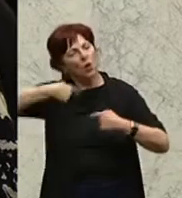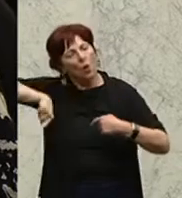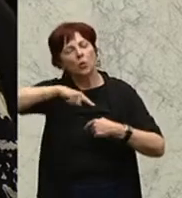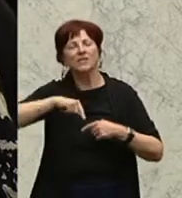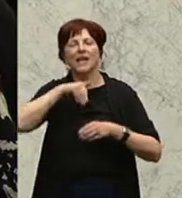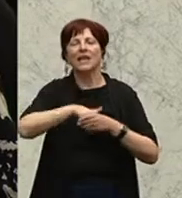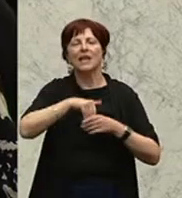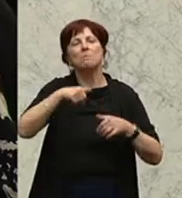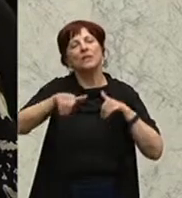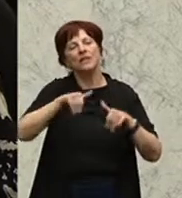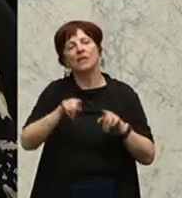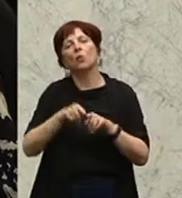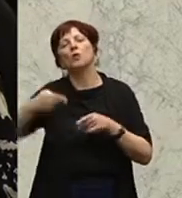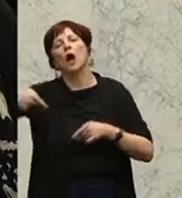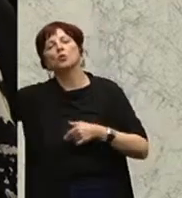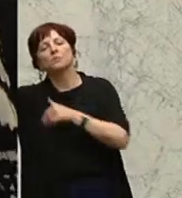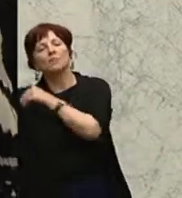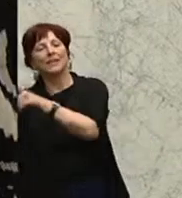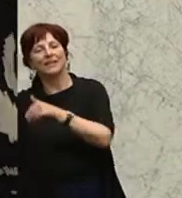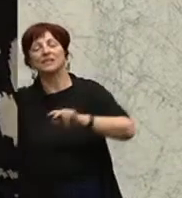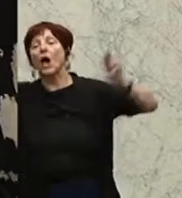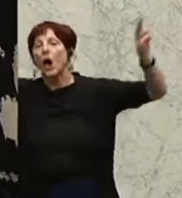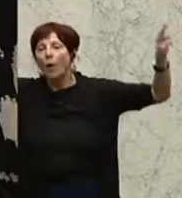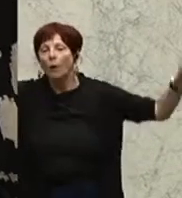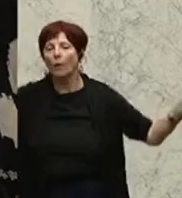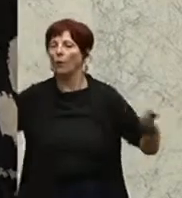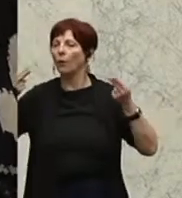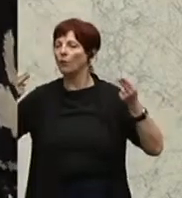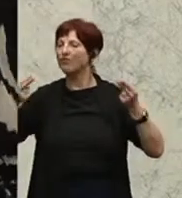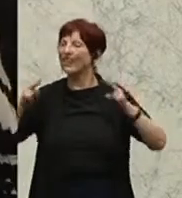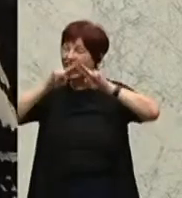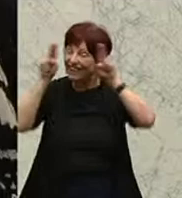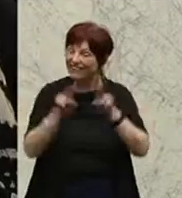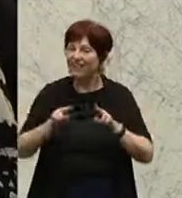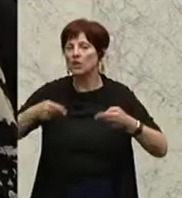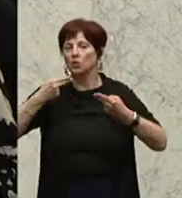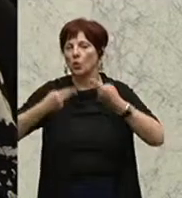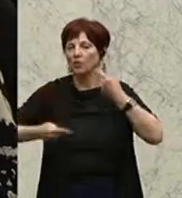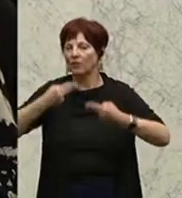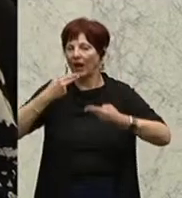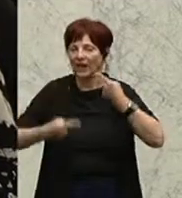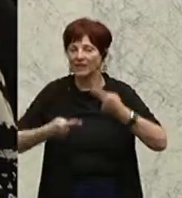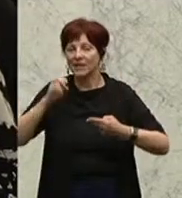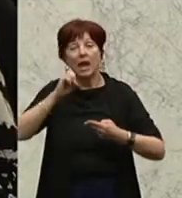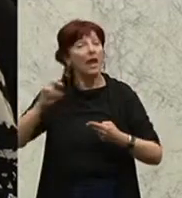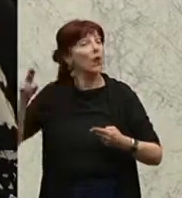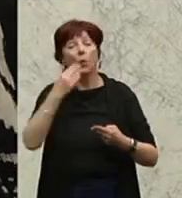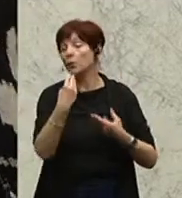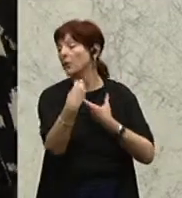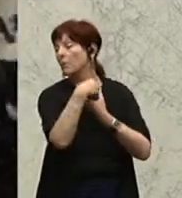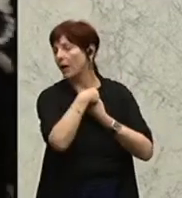Außenminister rufen eine internationale Konferenz aus. Die EU beteiligen Sie nicht.